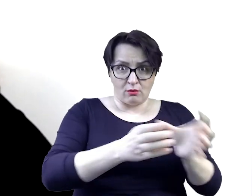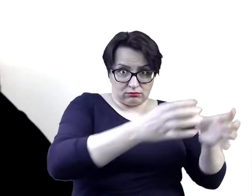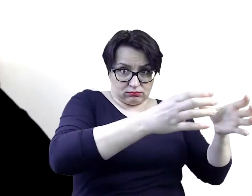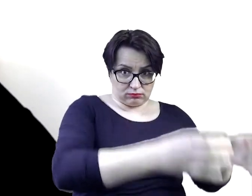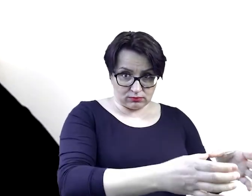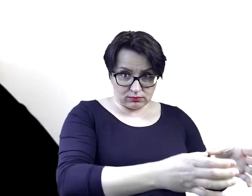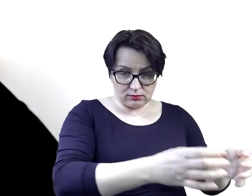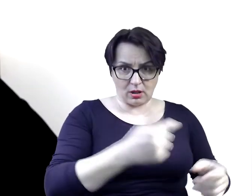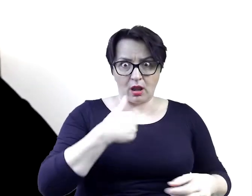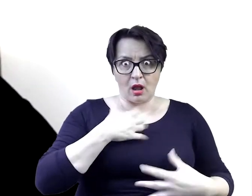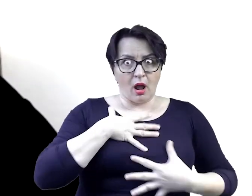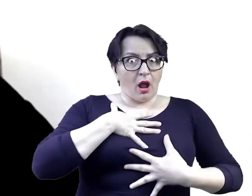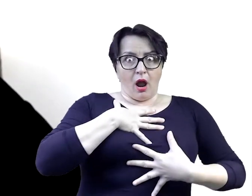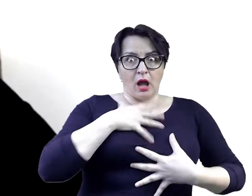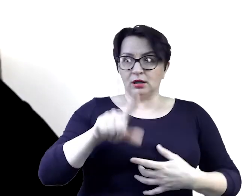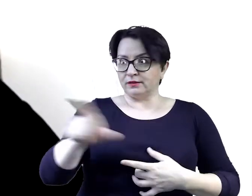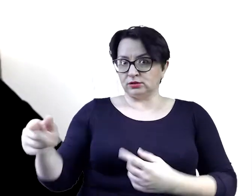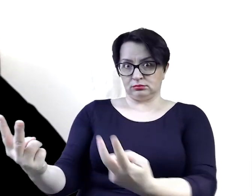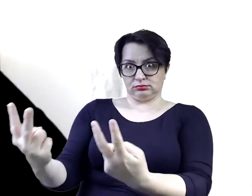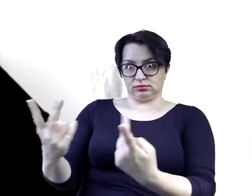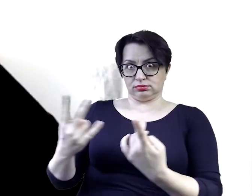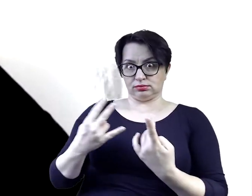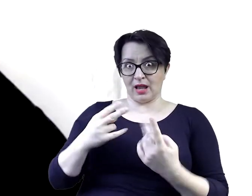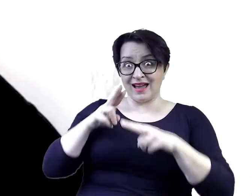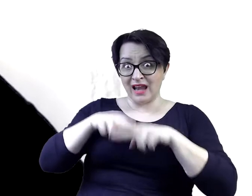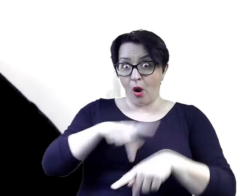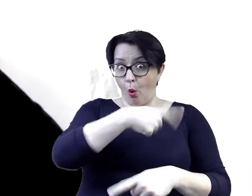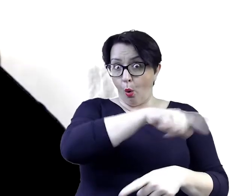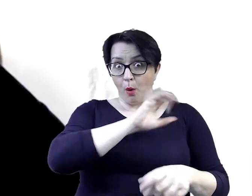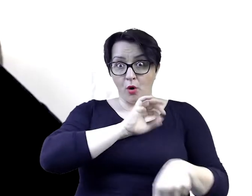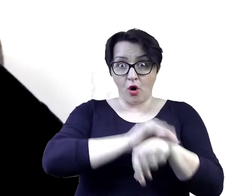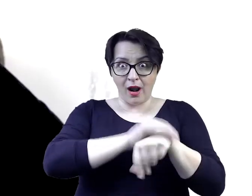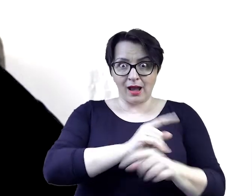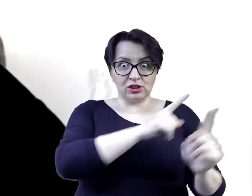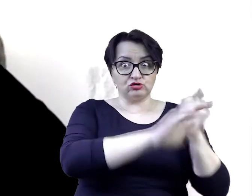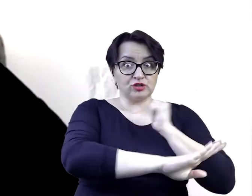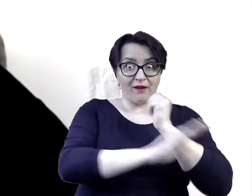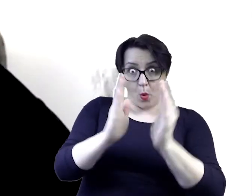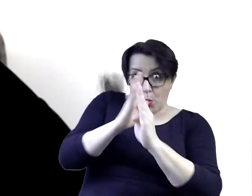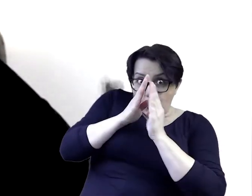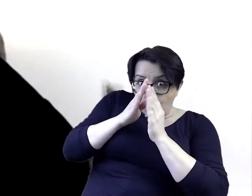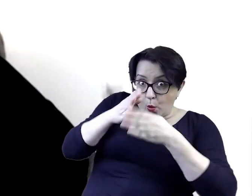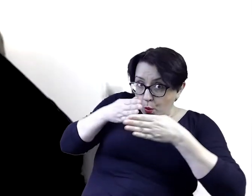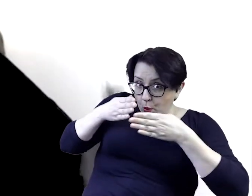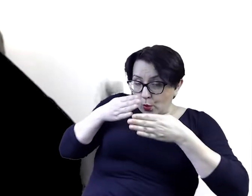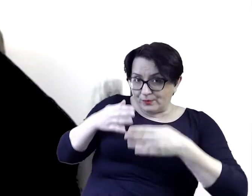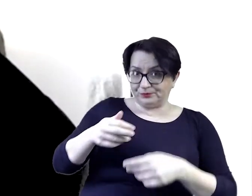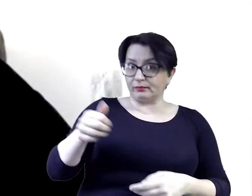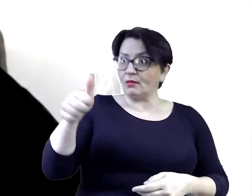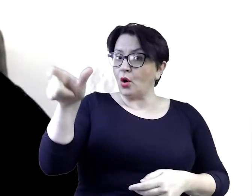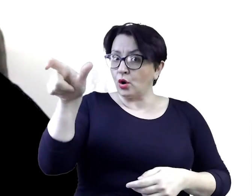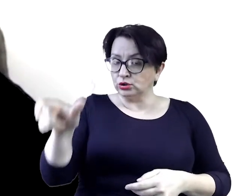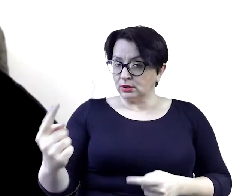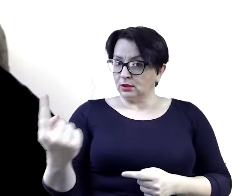Reszta moich przestraszonych znajomych Obserwowała to zdarzenie zza drzew I jeden z nich Chyba herszt grupy Poprosił mnie o